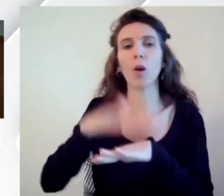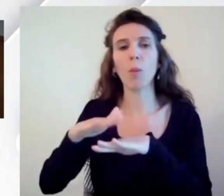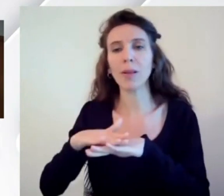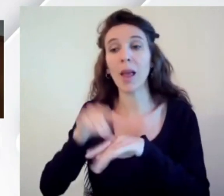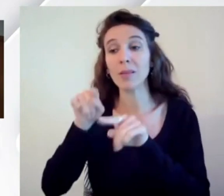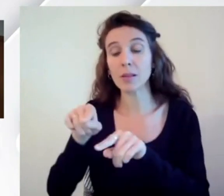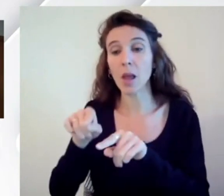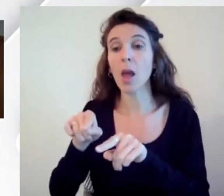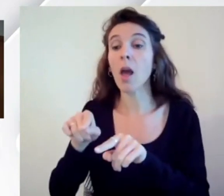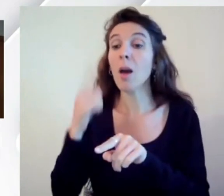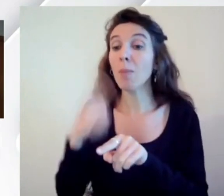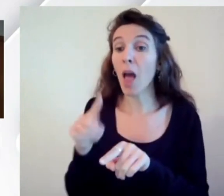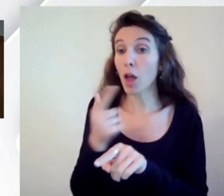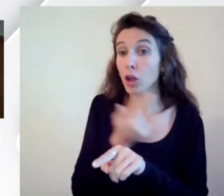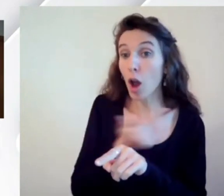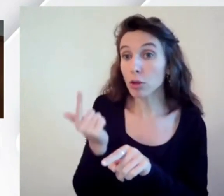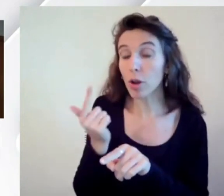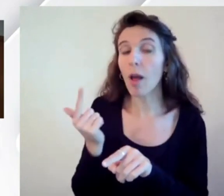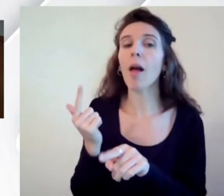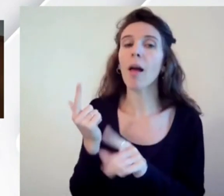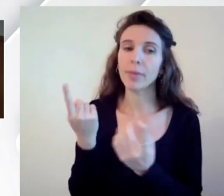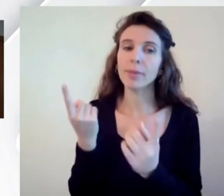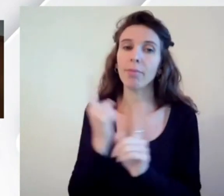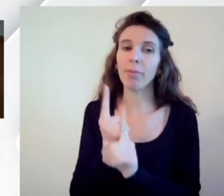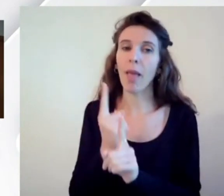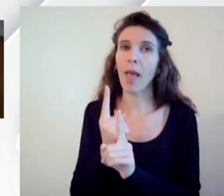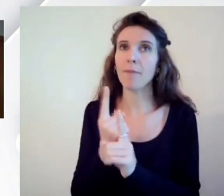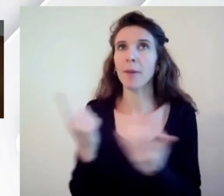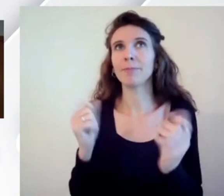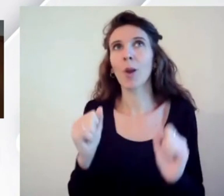questa caratteristica allora bisogna come dire